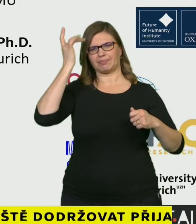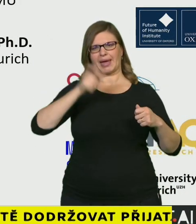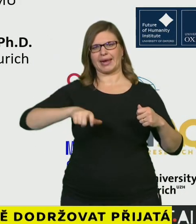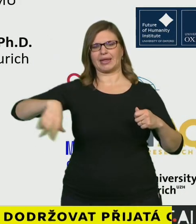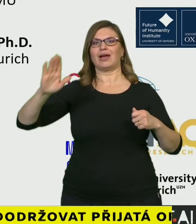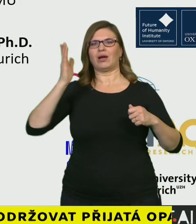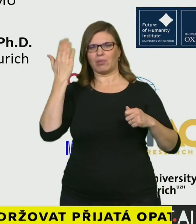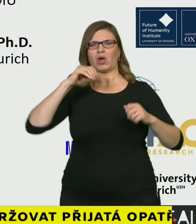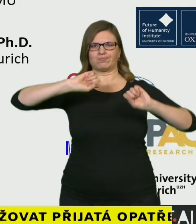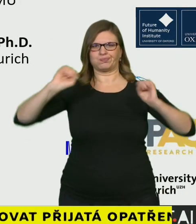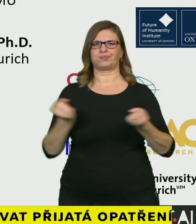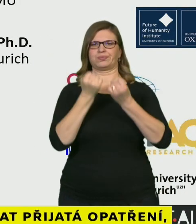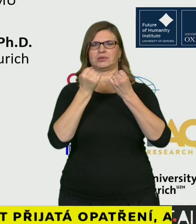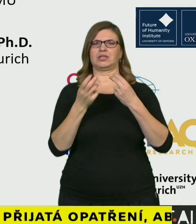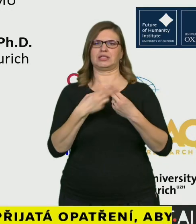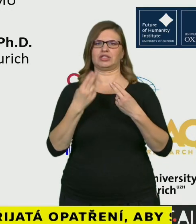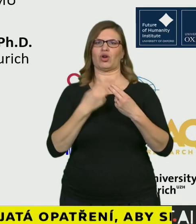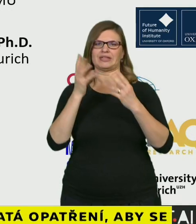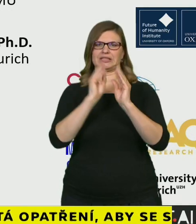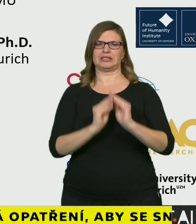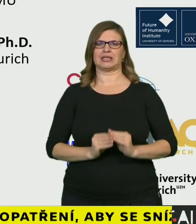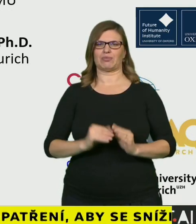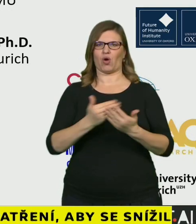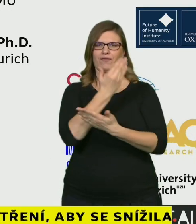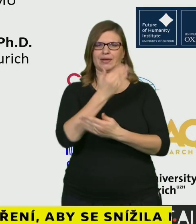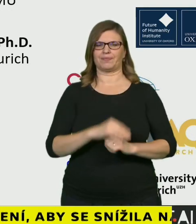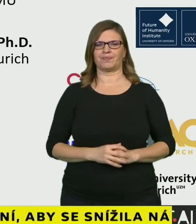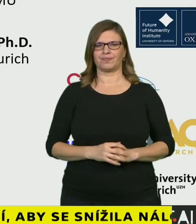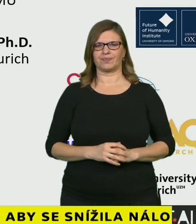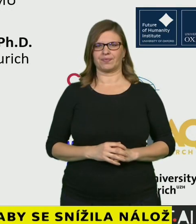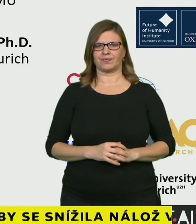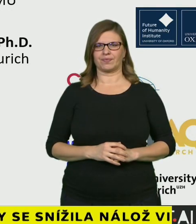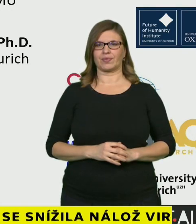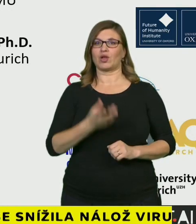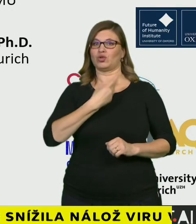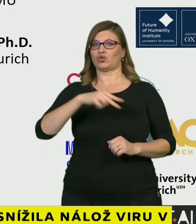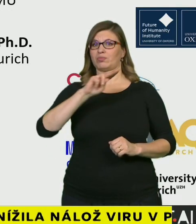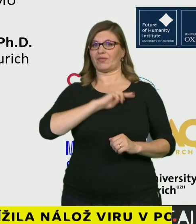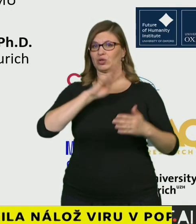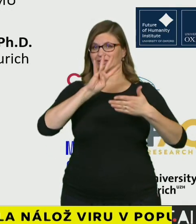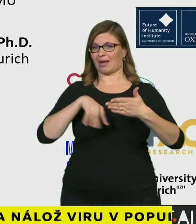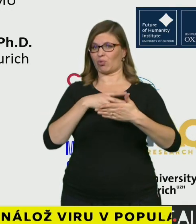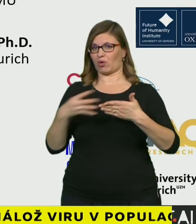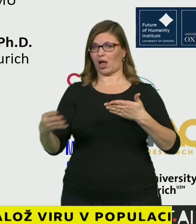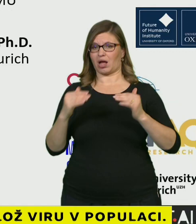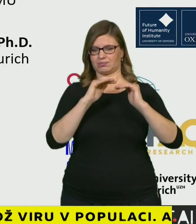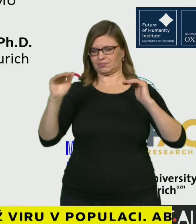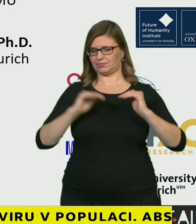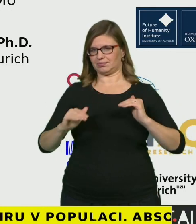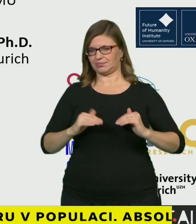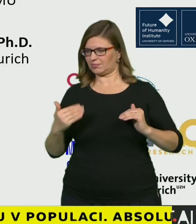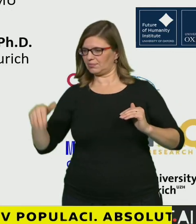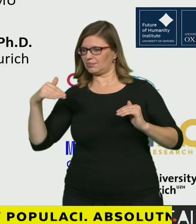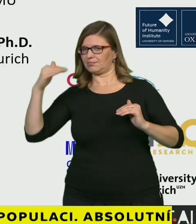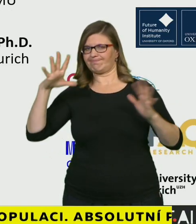toho rizikového indexu. Zopovědnost za tabulku nebo za ty jednotlivé